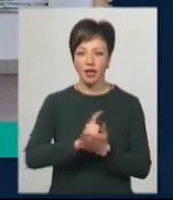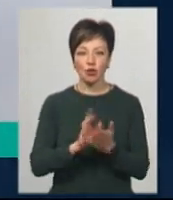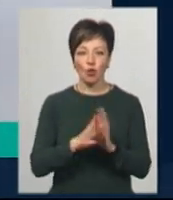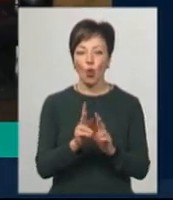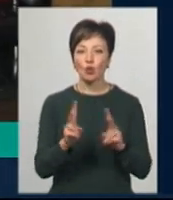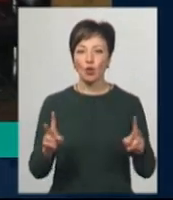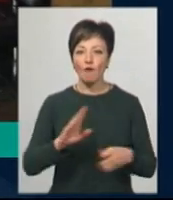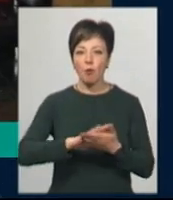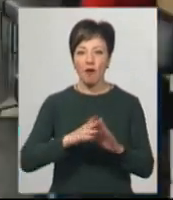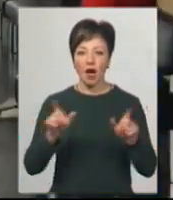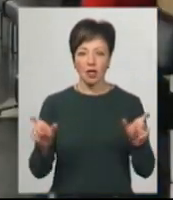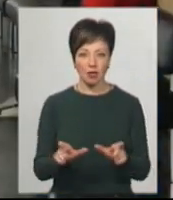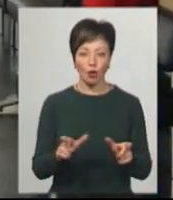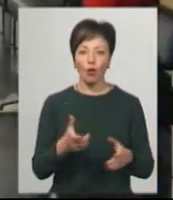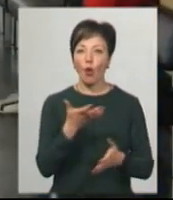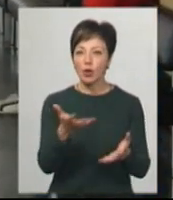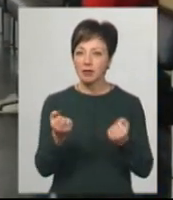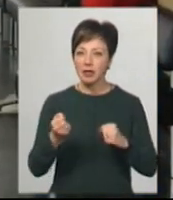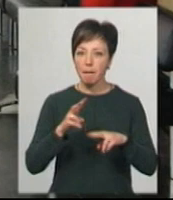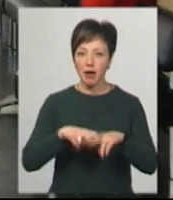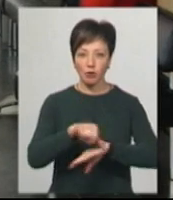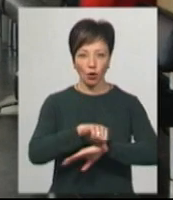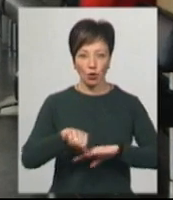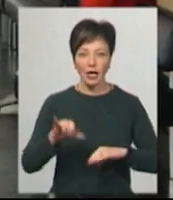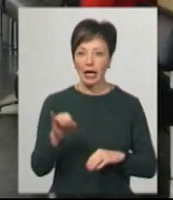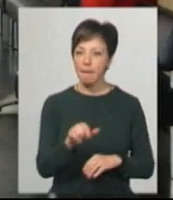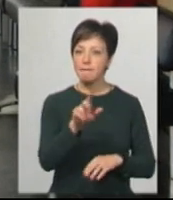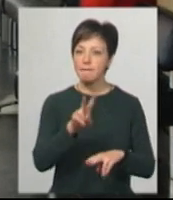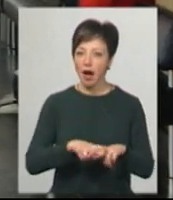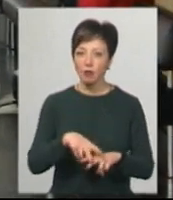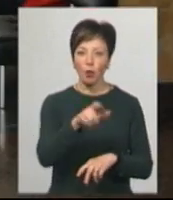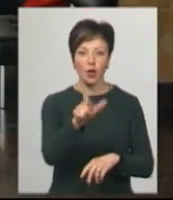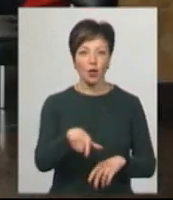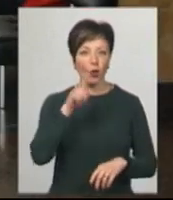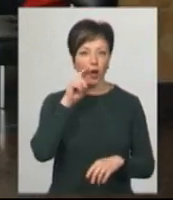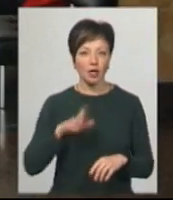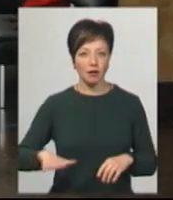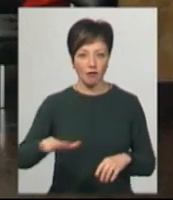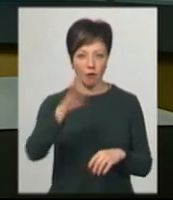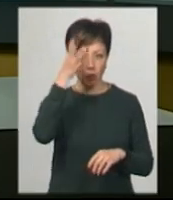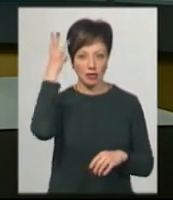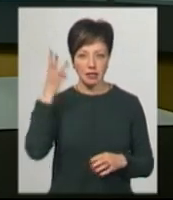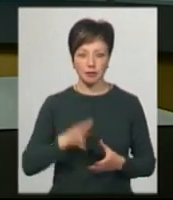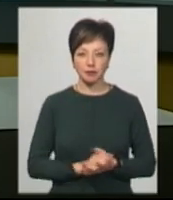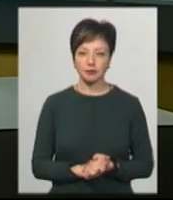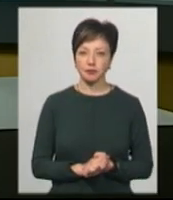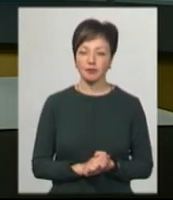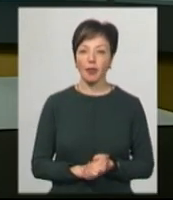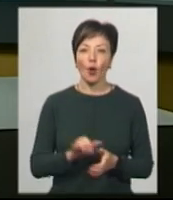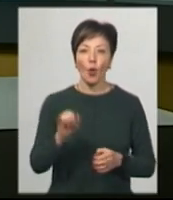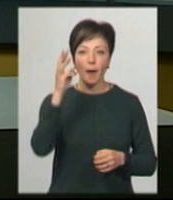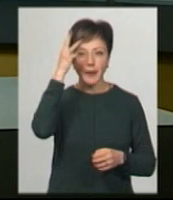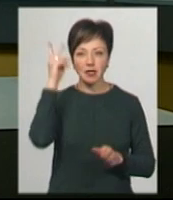хто в умовах карантину може отримати закордонний паспорт та паспорт громадянина України на Хмельниччині? У